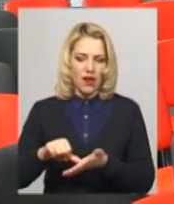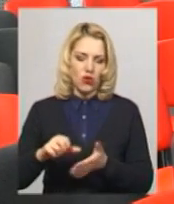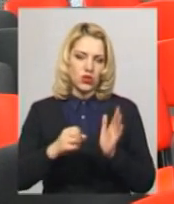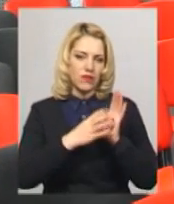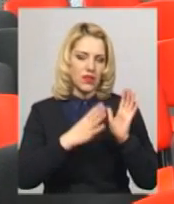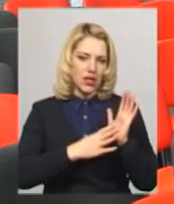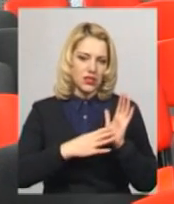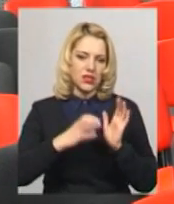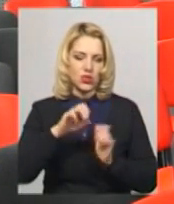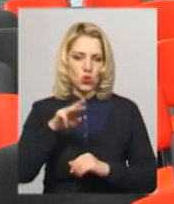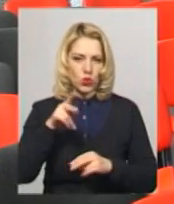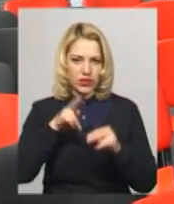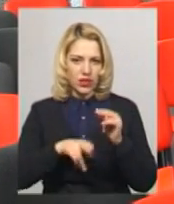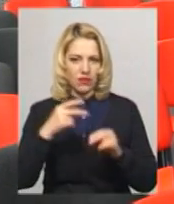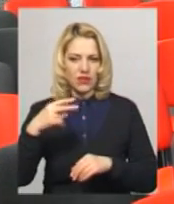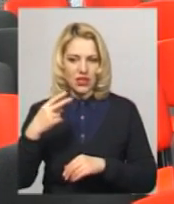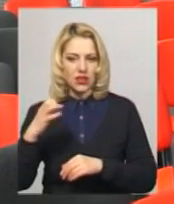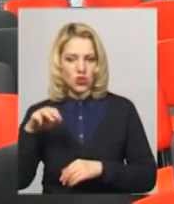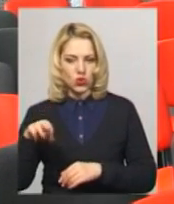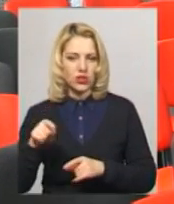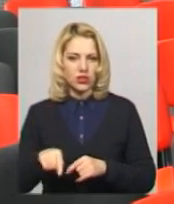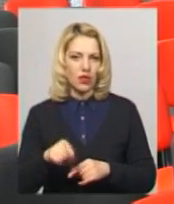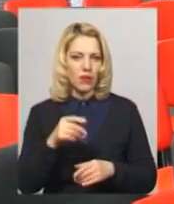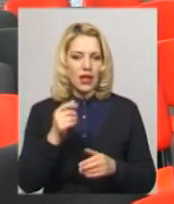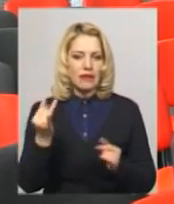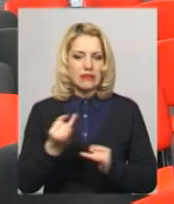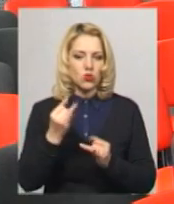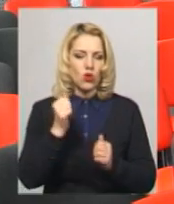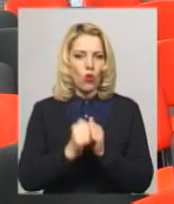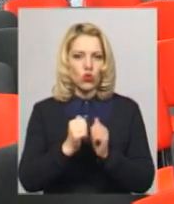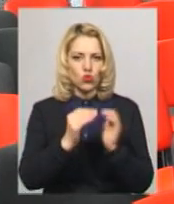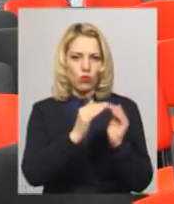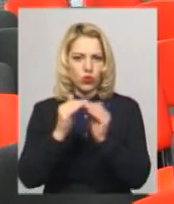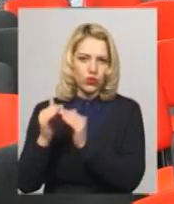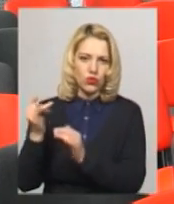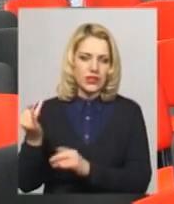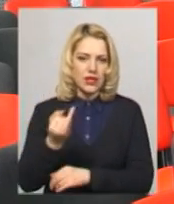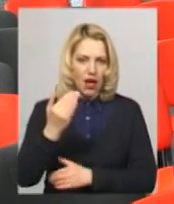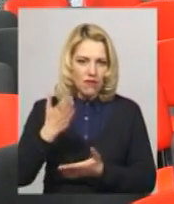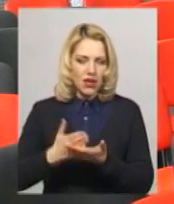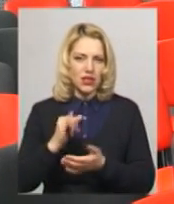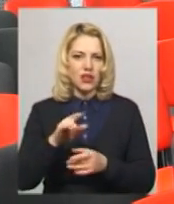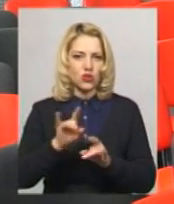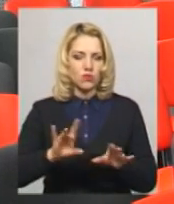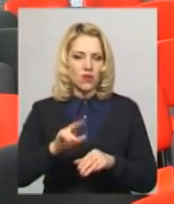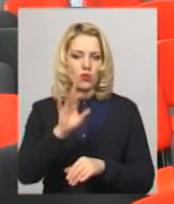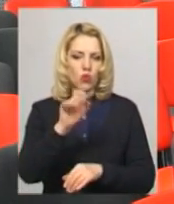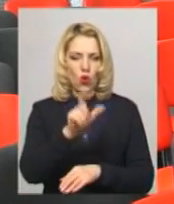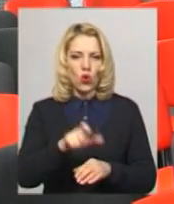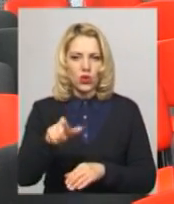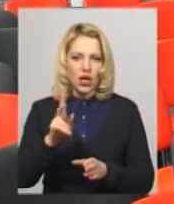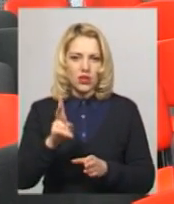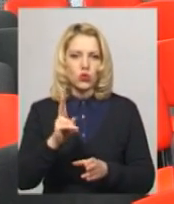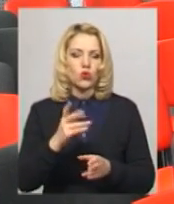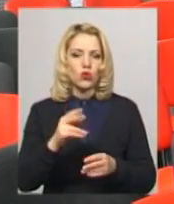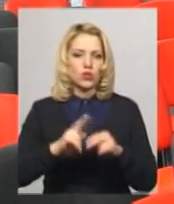початок 20-го століття. І історія кожного будинку надзвичайно цікава. Вони розповідають і про людей, які їх збудував, і